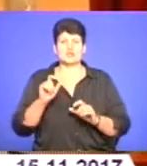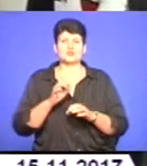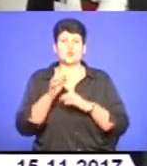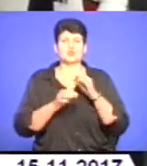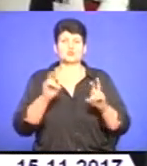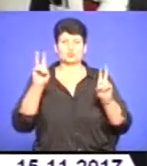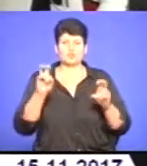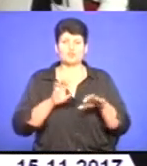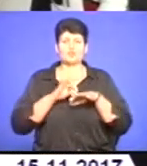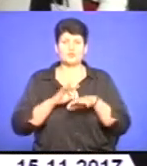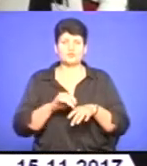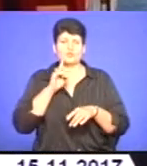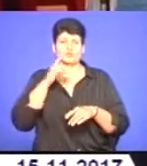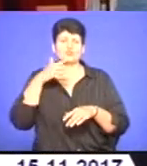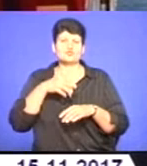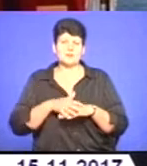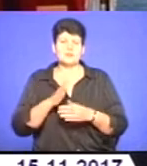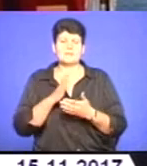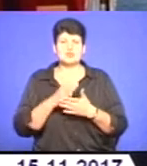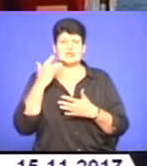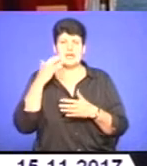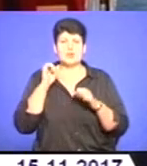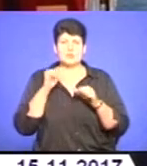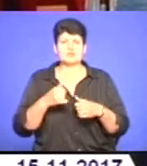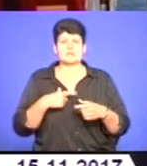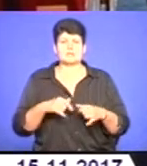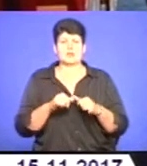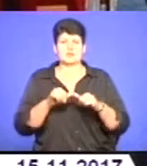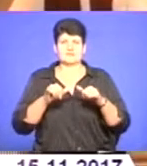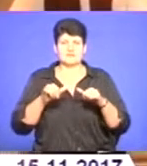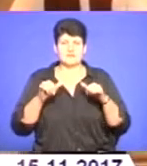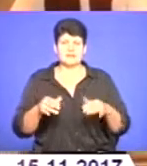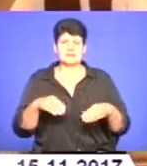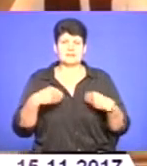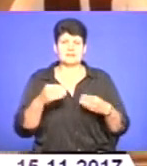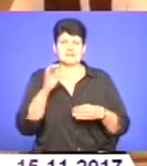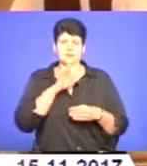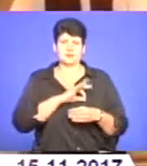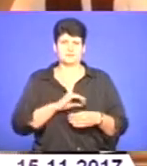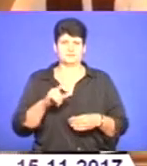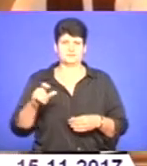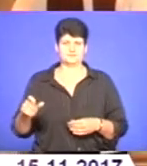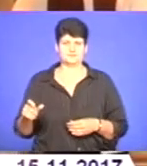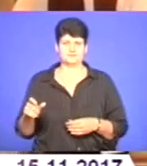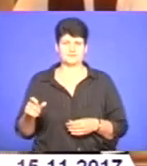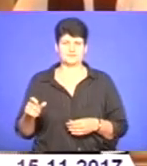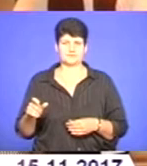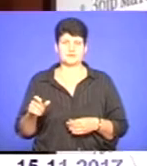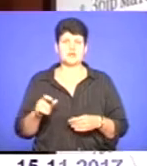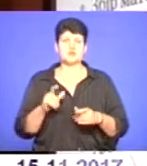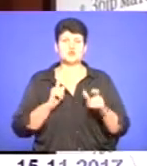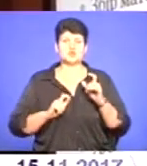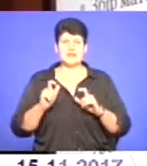розуміла, що маючи ідею, можна реалізовувати себе, розвиватися і приносити користь суспільству, кажуть організатори. І додають,